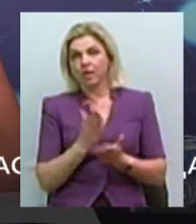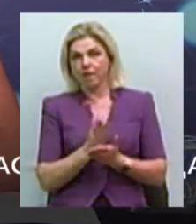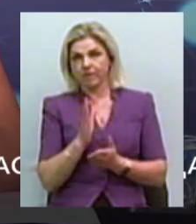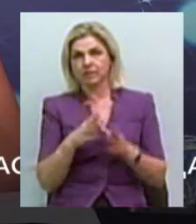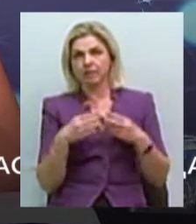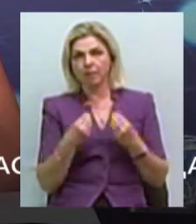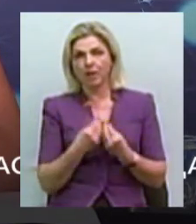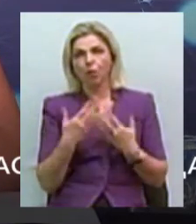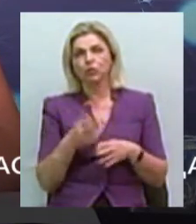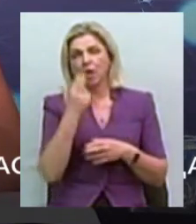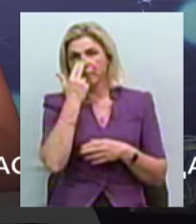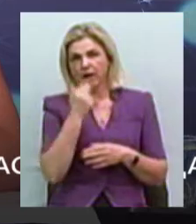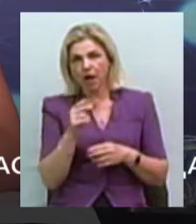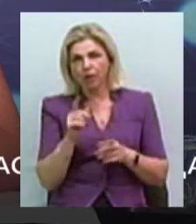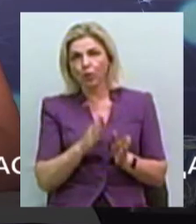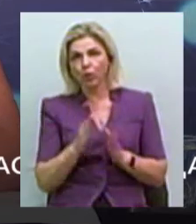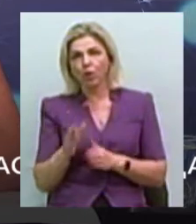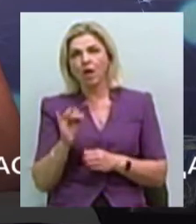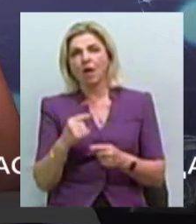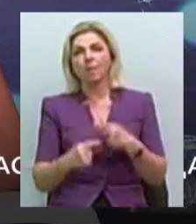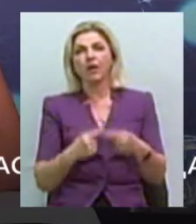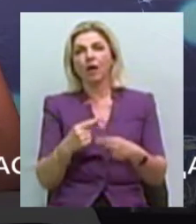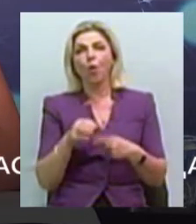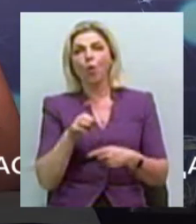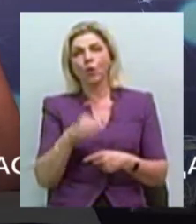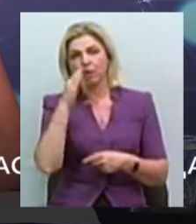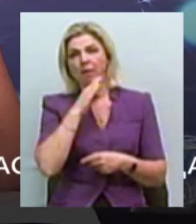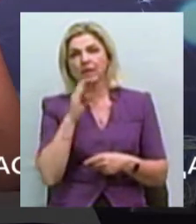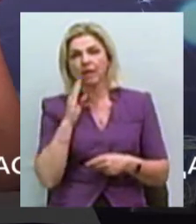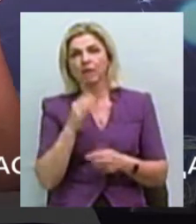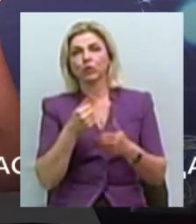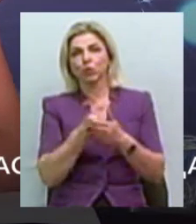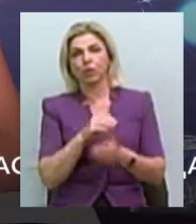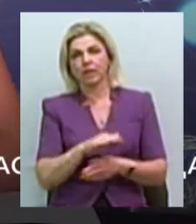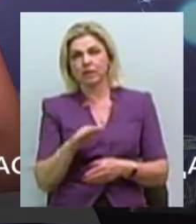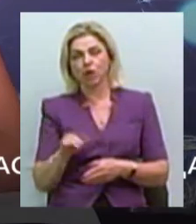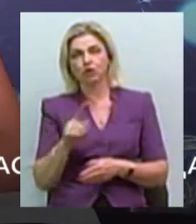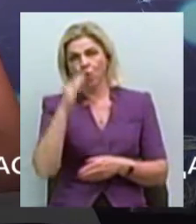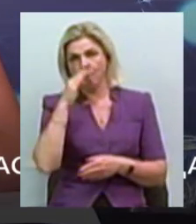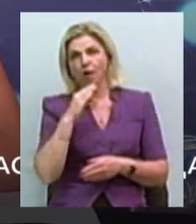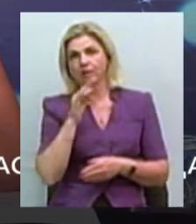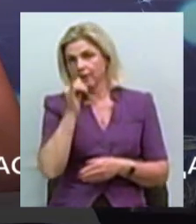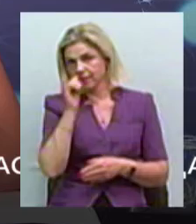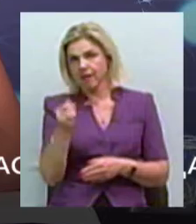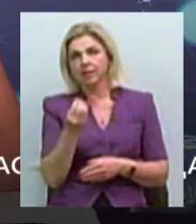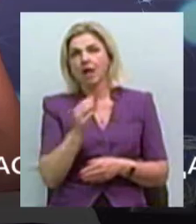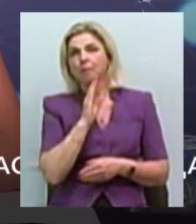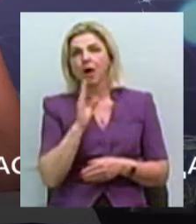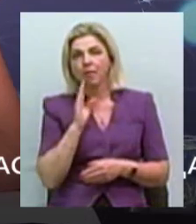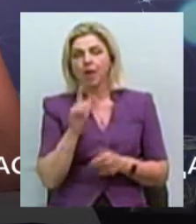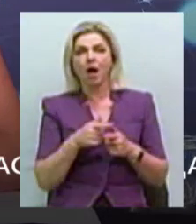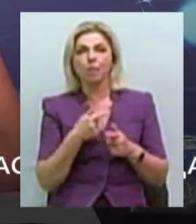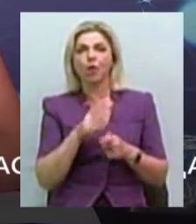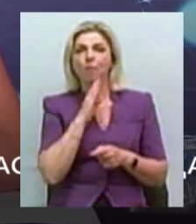сталою і може переходити від батьків до дітей. Тобто, якщо батько не дає кошти матері, або матір не дає